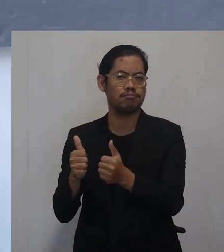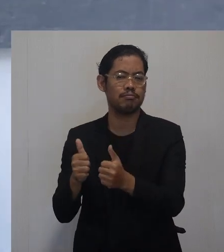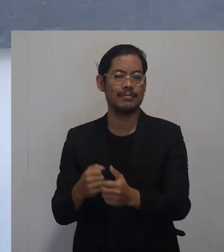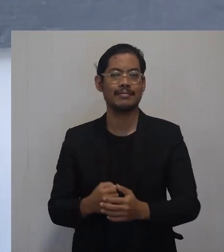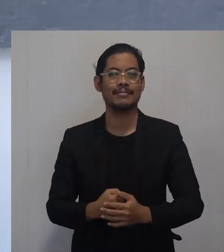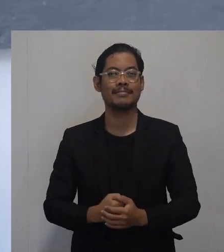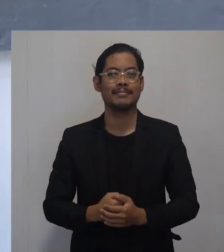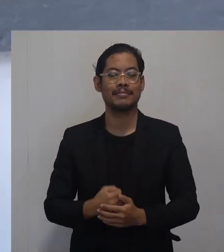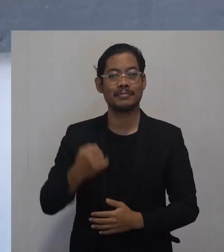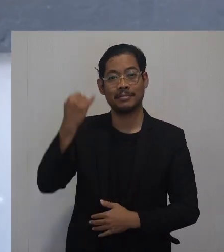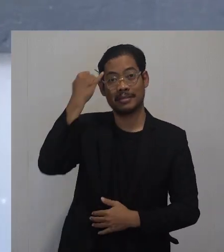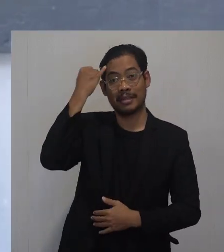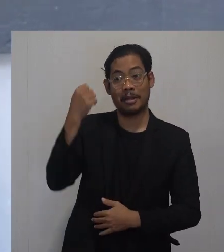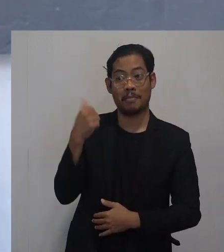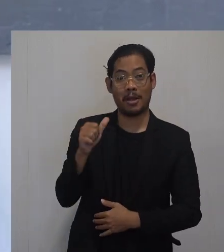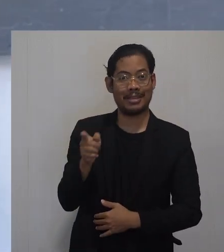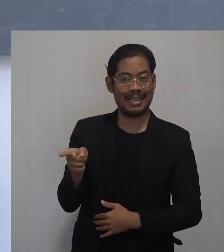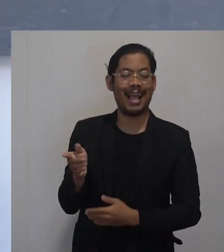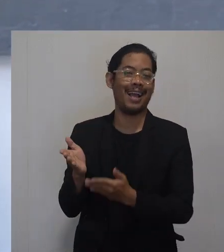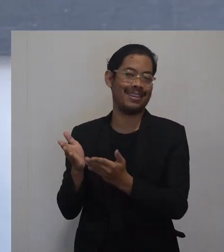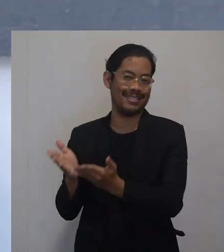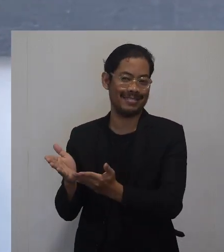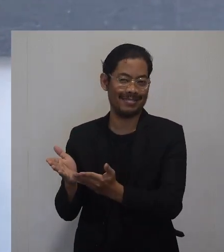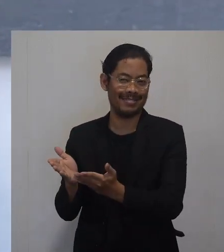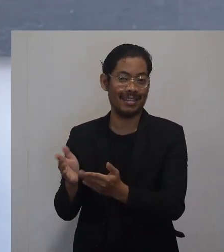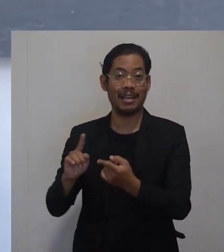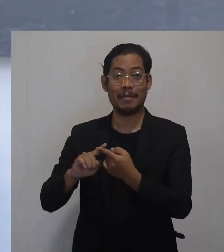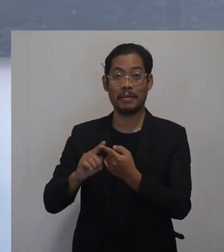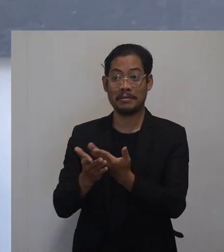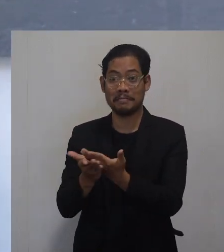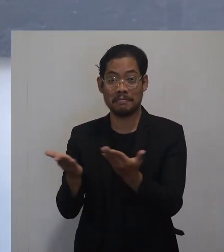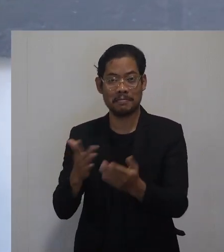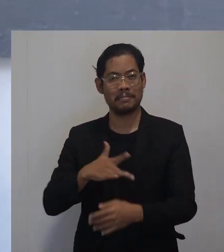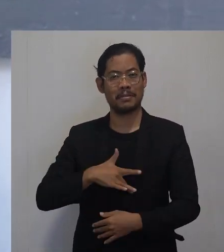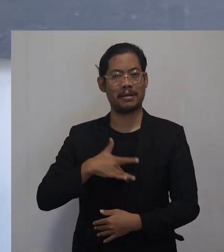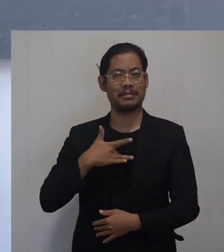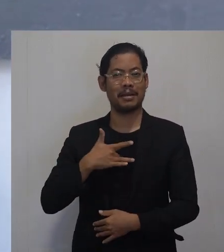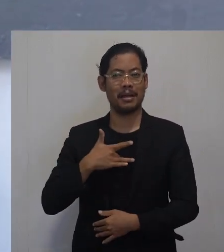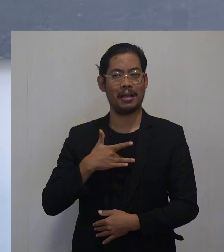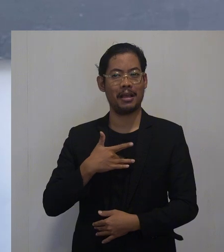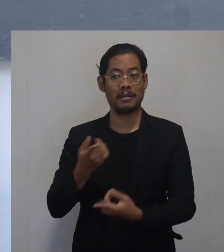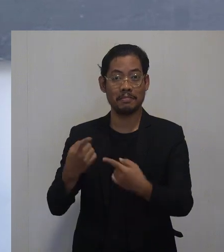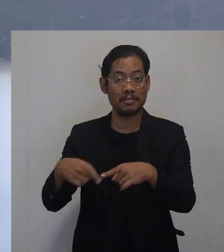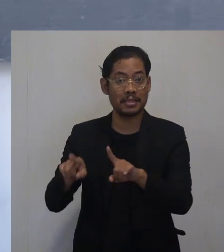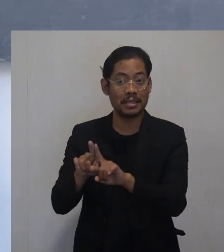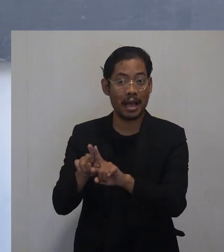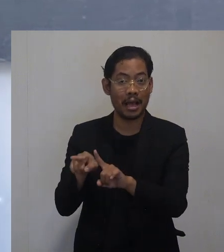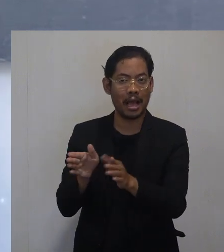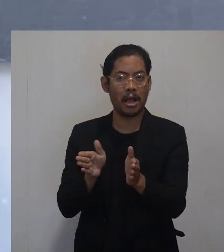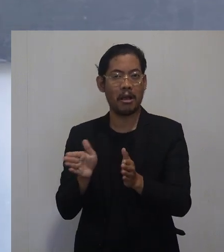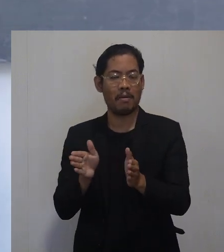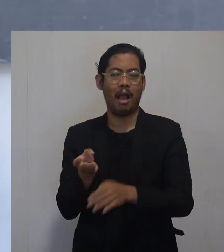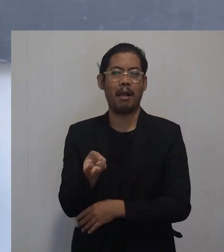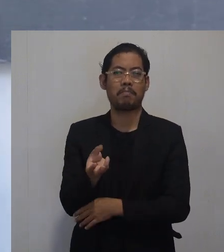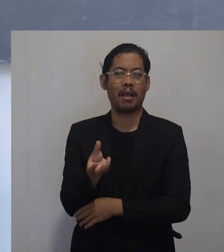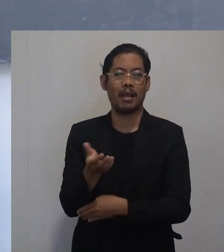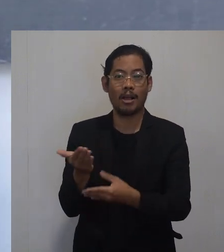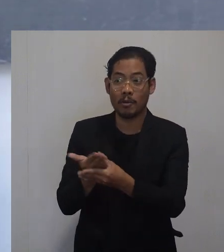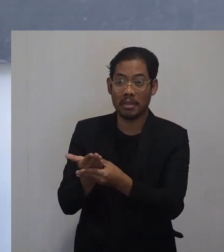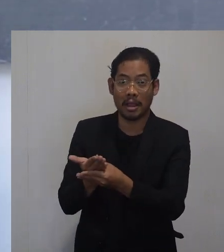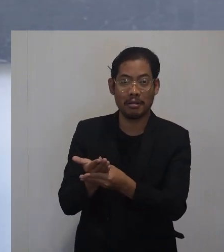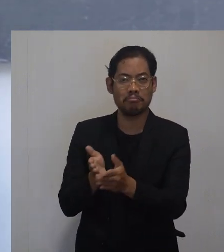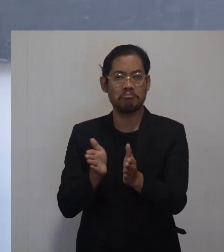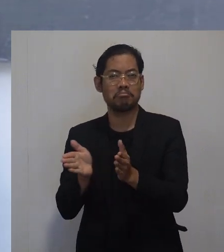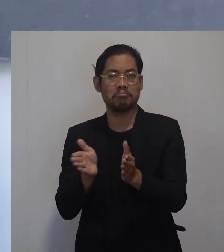Dengan adanya inovasi tersebut, mereka sangat mudah dalam mengurus pernikahan, mulai dari mengurus berkas-berkas,